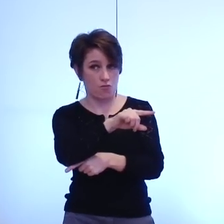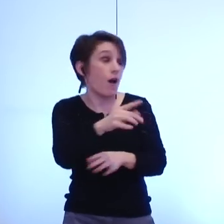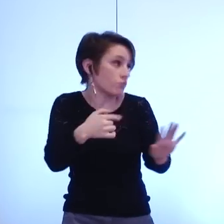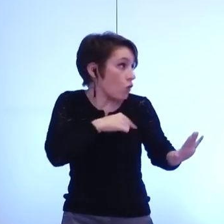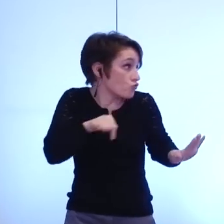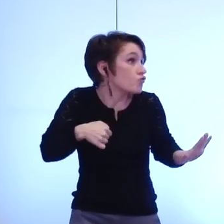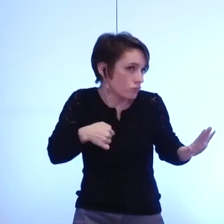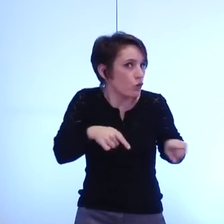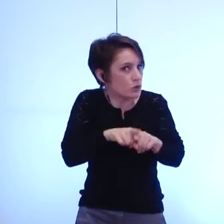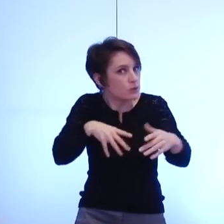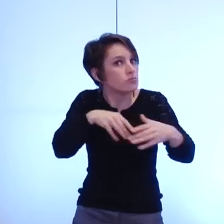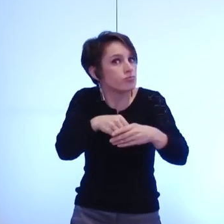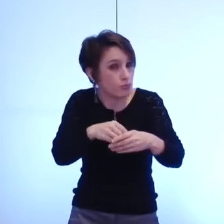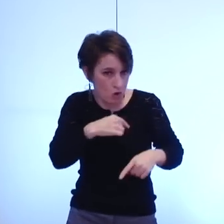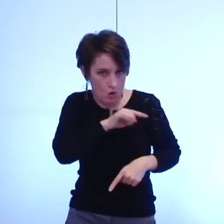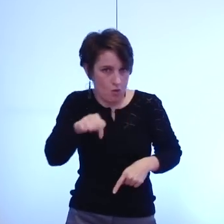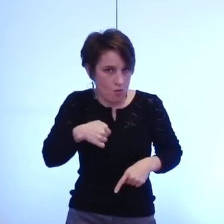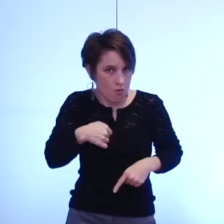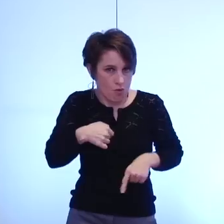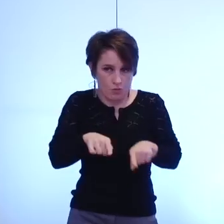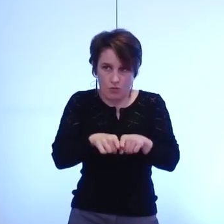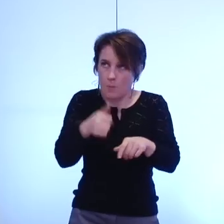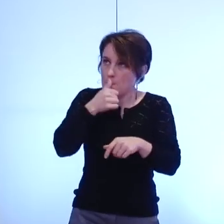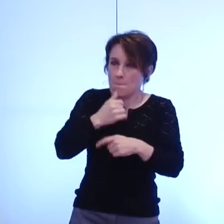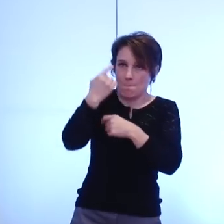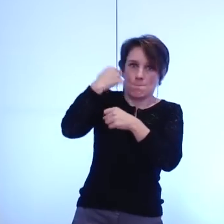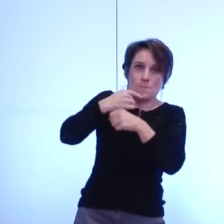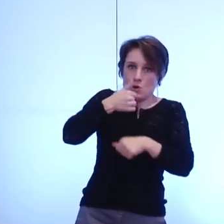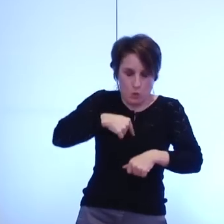nous sommes condamnés à débattre